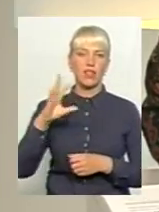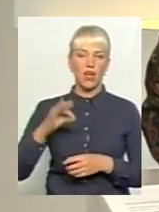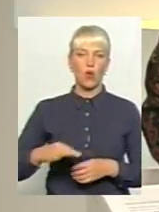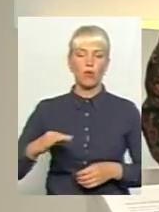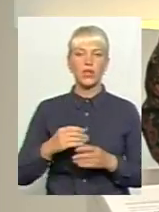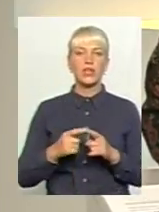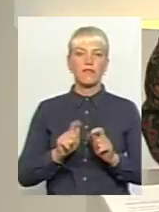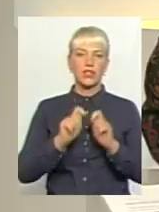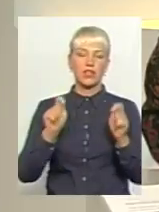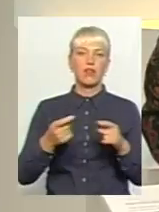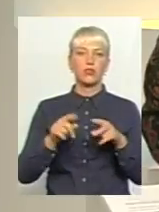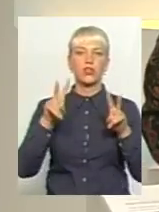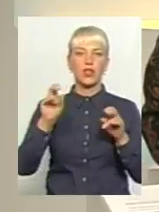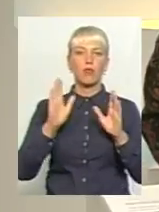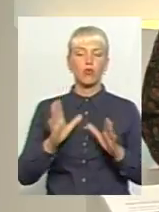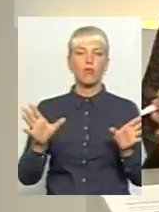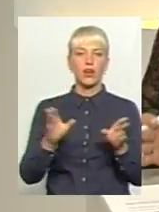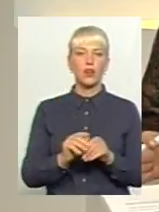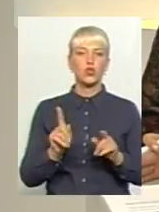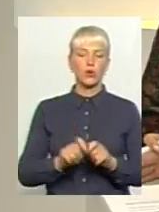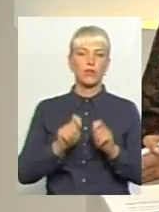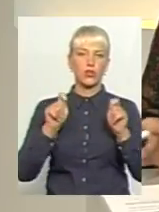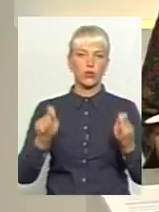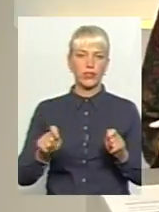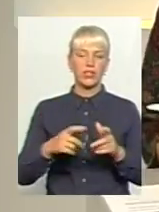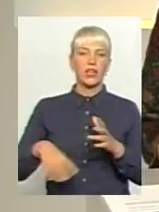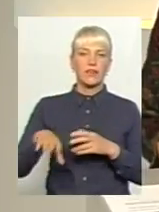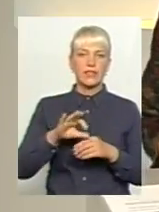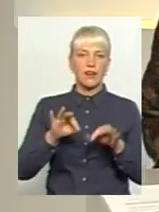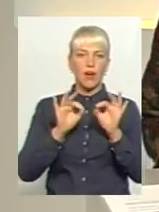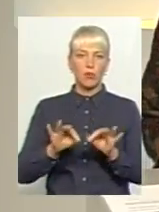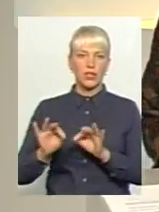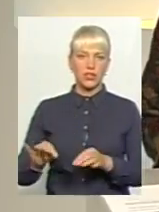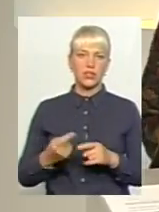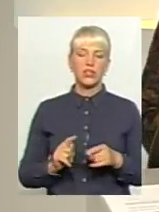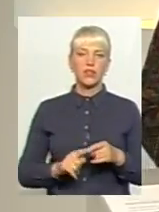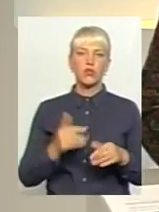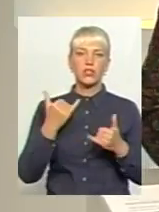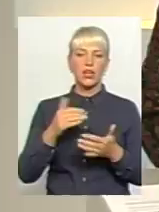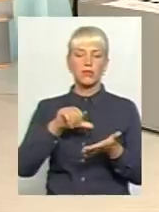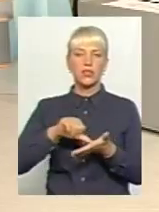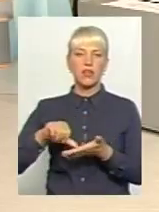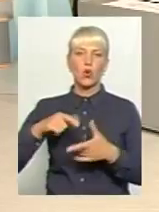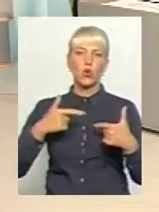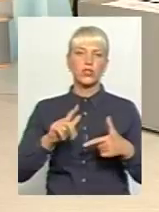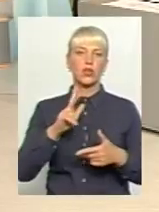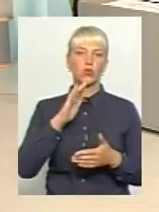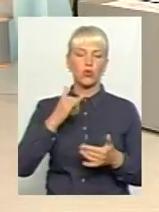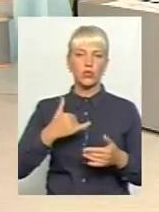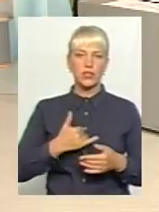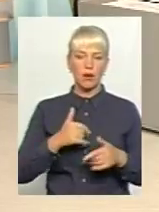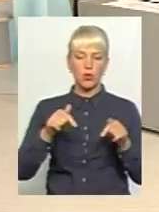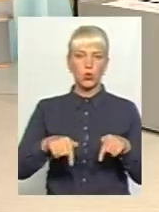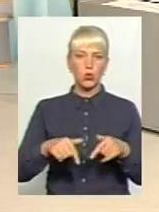разом, щоб відтворити максимально об'єктивну картину. Зараз я хочу вам представити гостей, які знаходяться зі мною тут у студії.